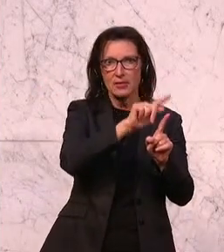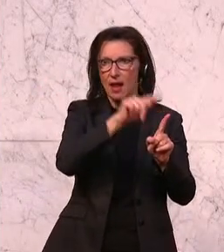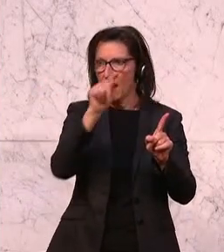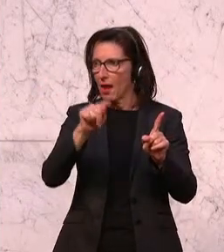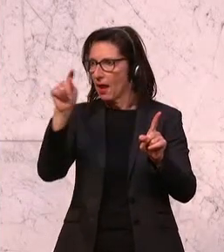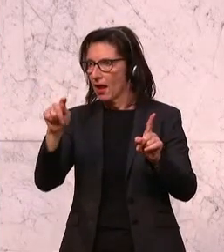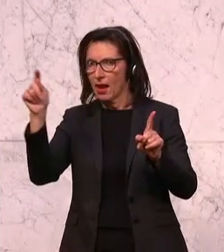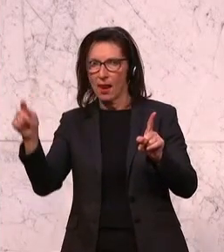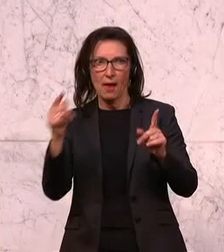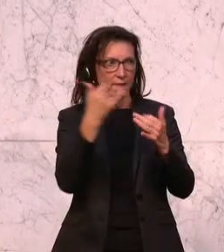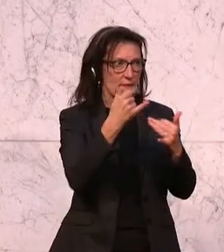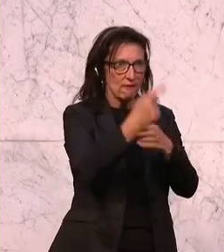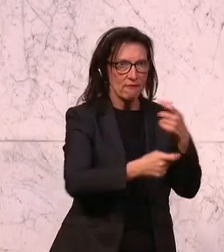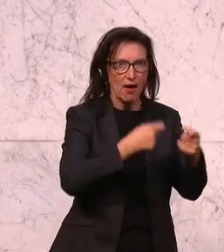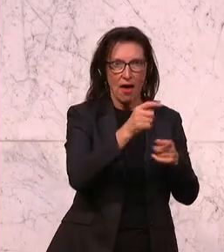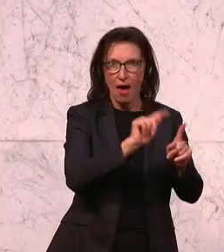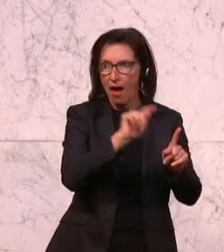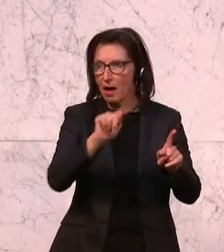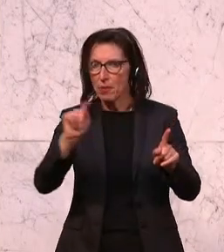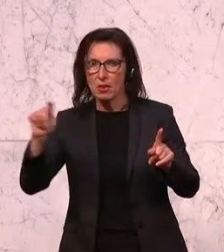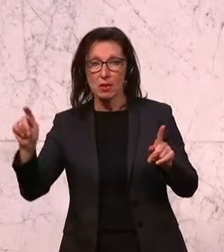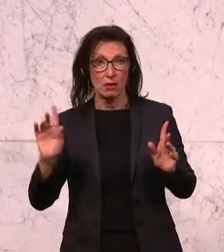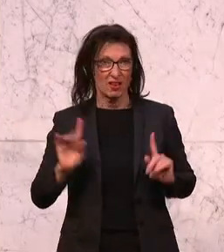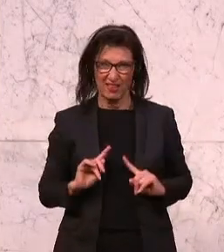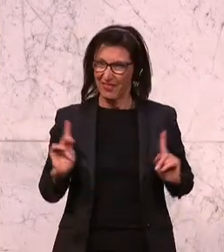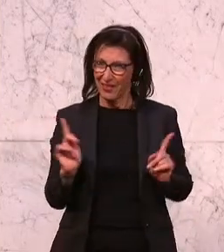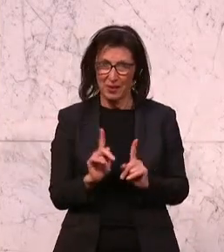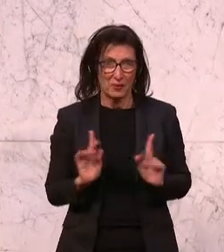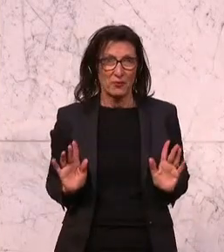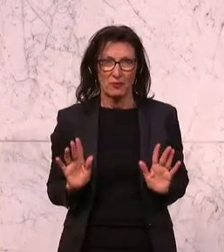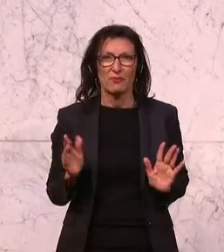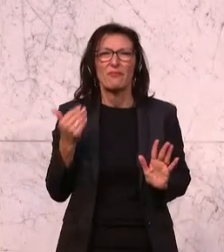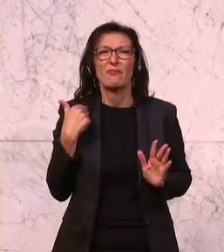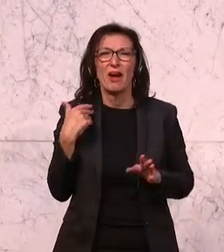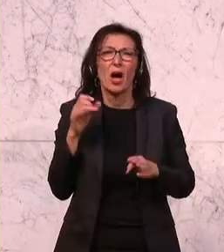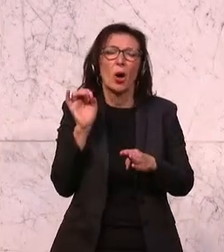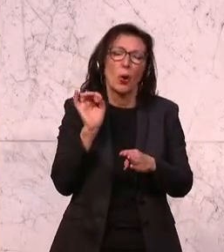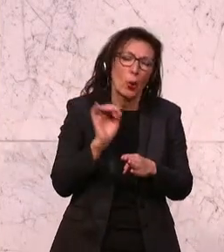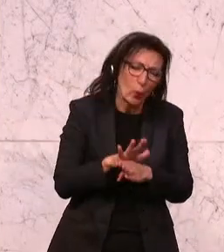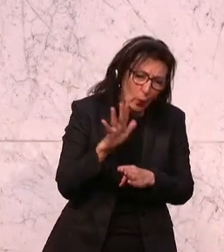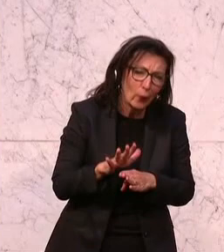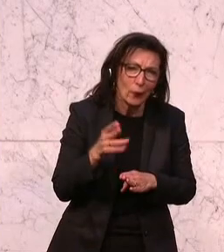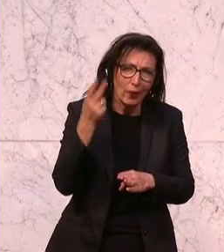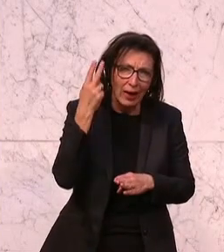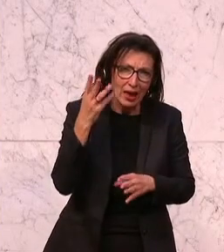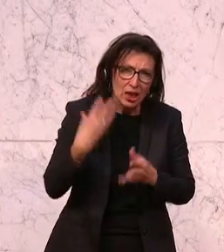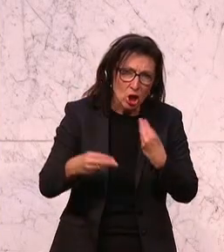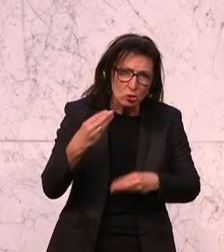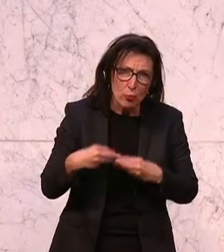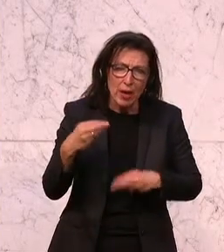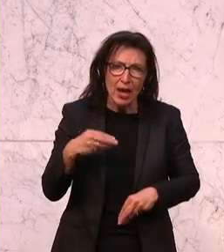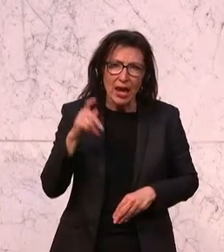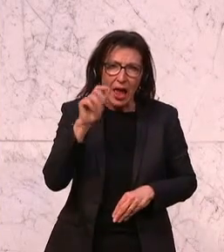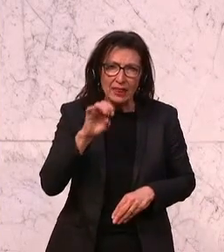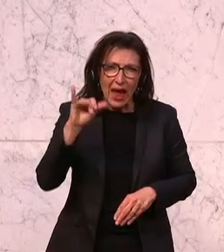sie verarbeitet worden sind. Weil wir haben ja nur das unfassbare Glück gehabt, dass der Herr Teichmeister diese